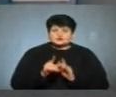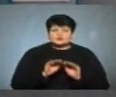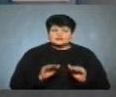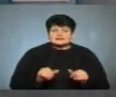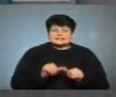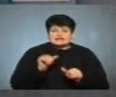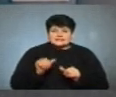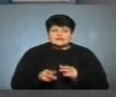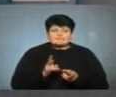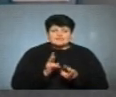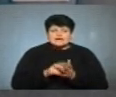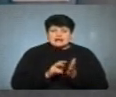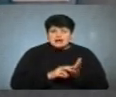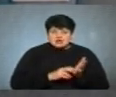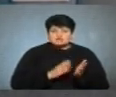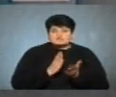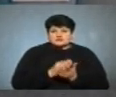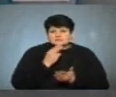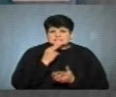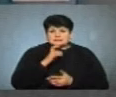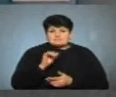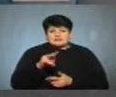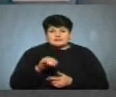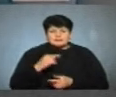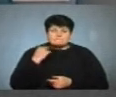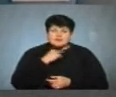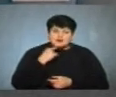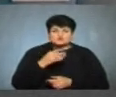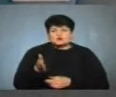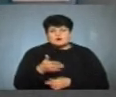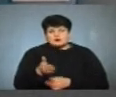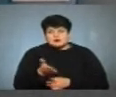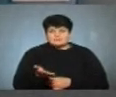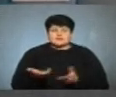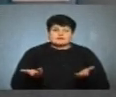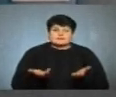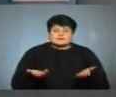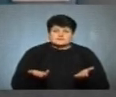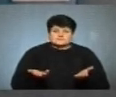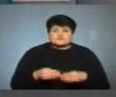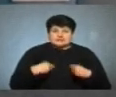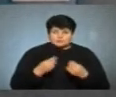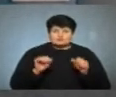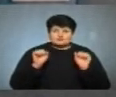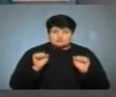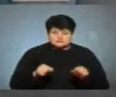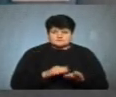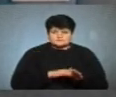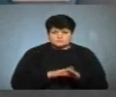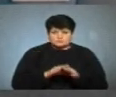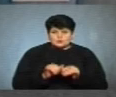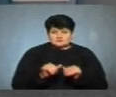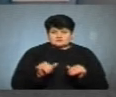крім каш, мають вживати білки, тобто це повинно бути і м'ясо, і риба, які дають можливість повноцінно